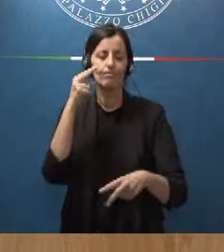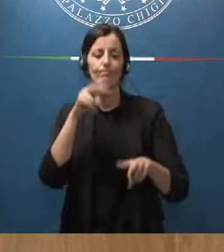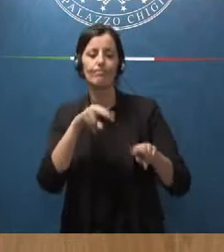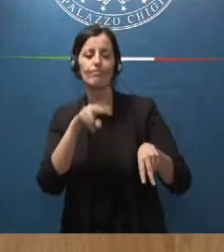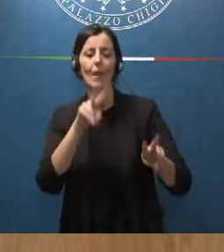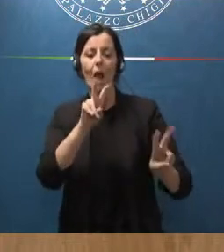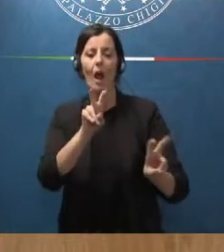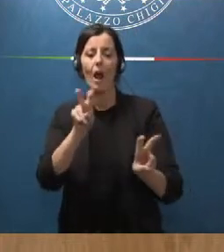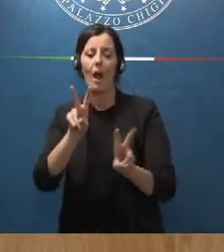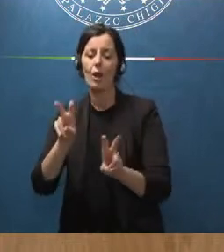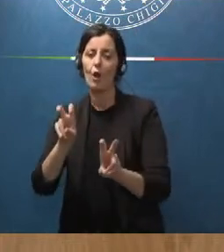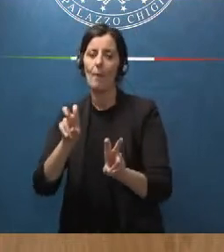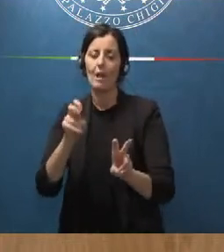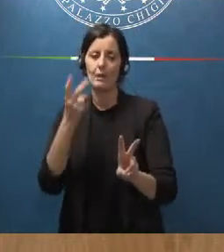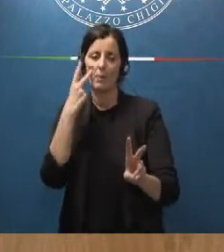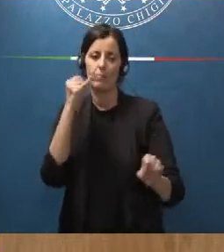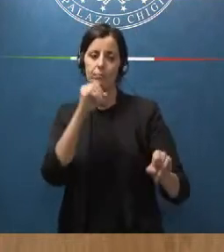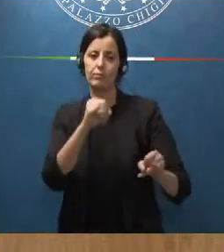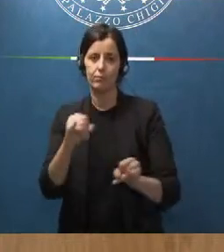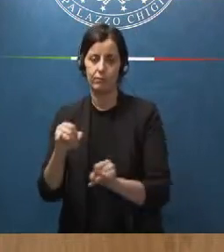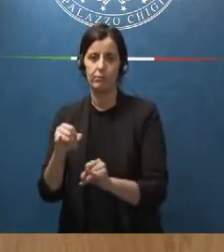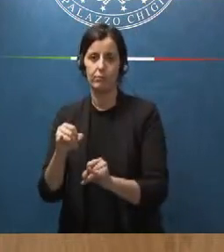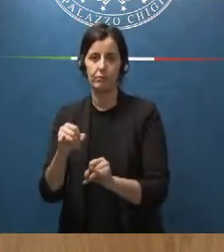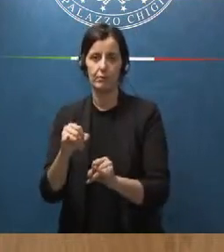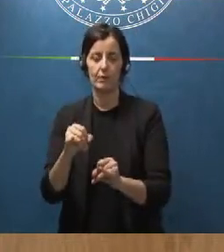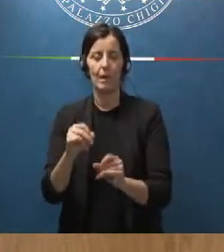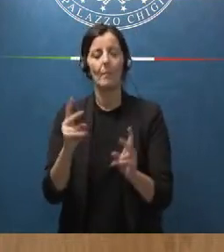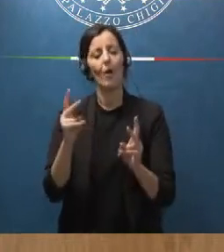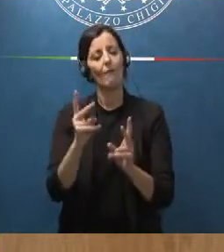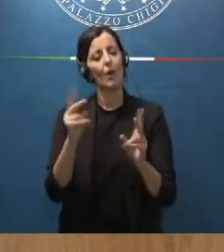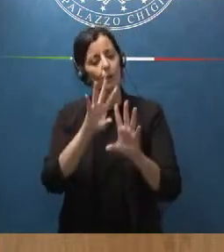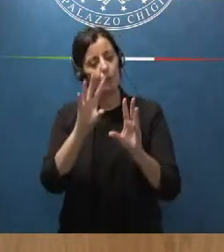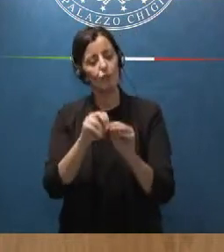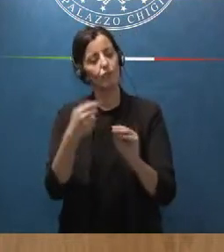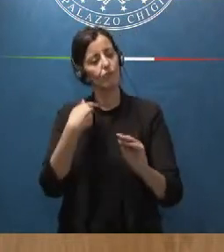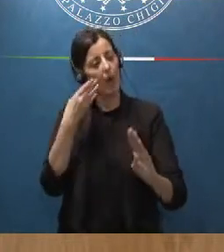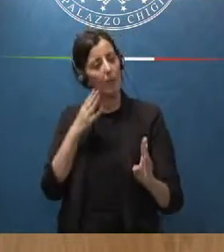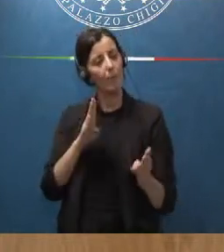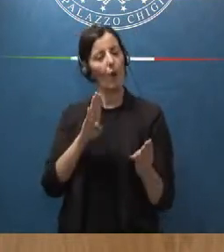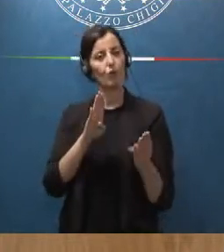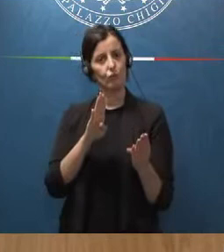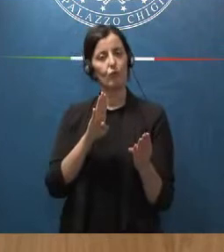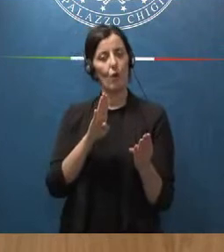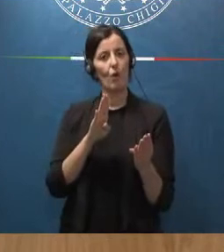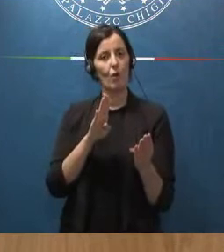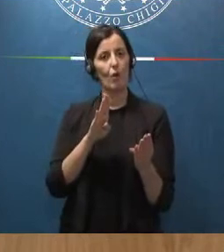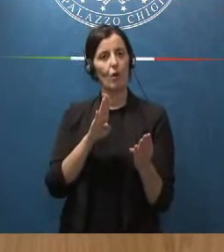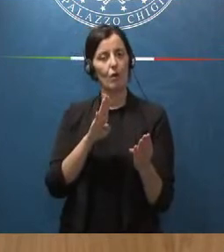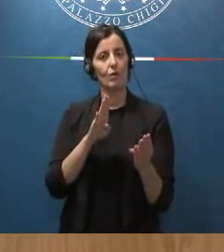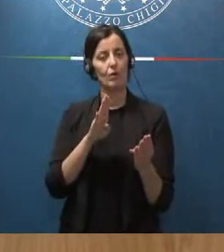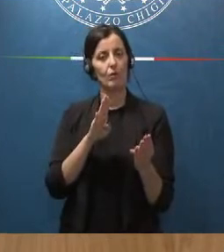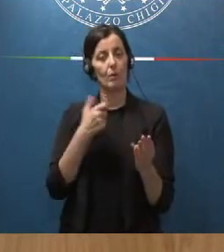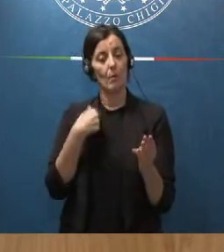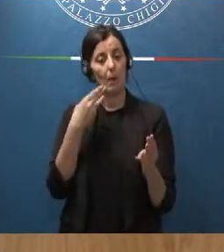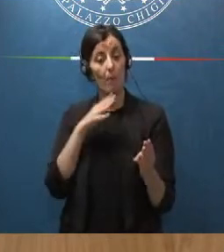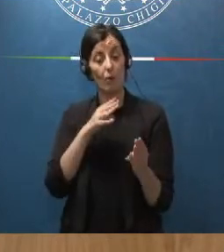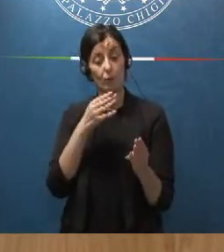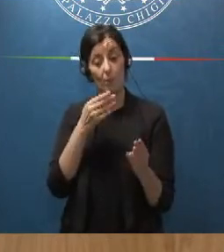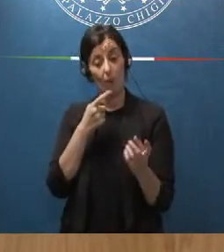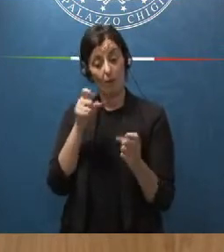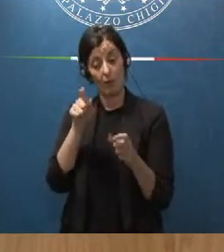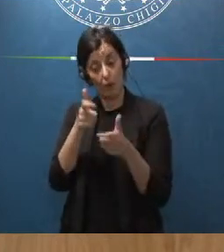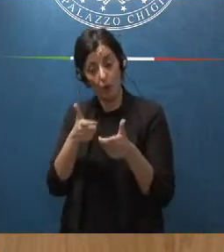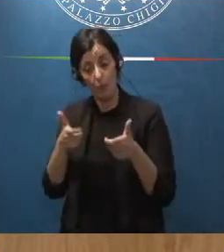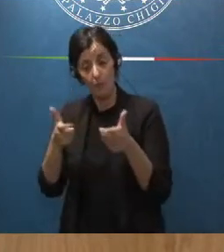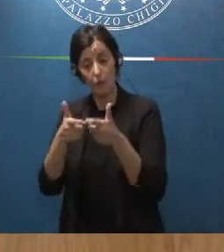materie che vengono individuate che però ha un approccio e una postura nei confronti della commissione europea delle